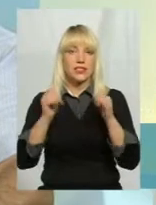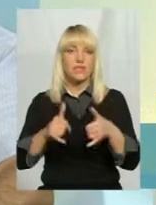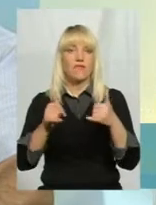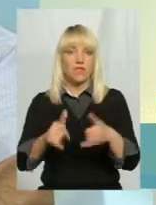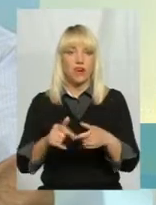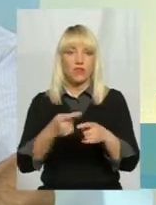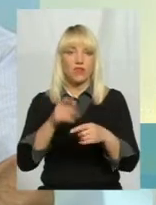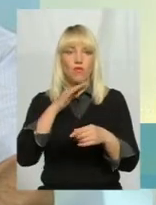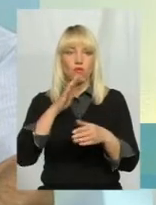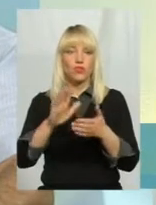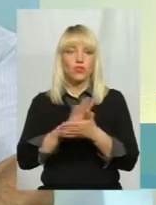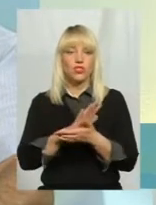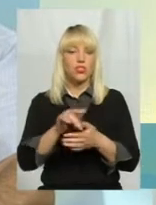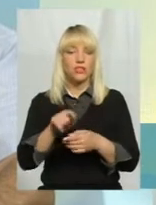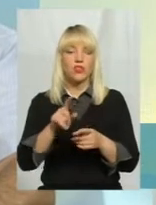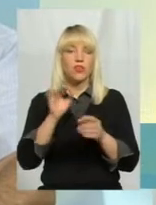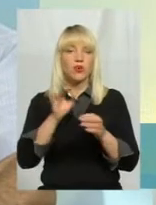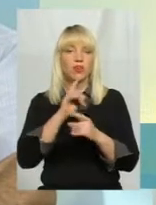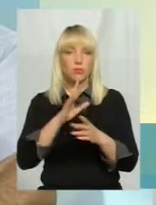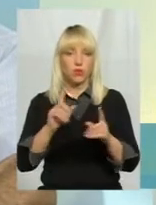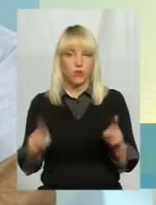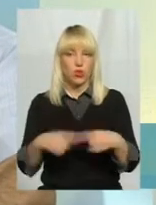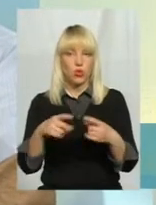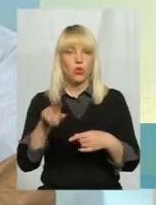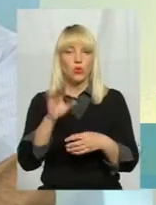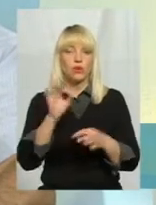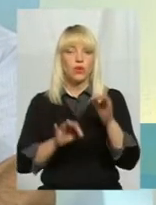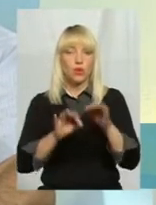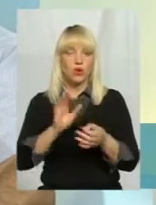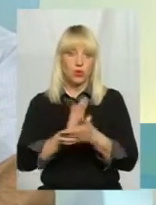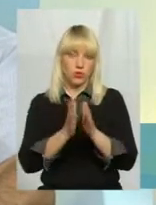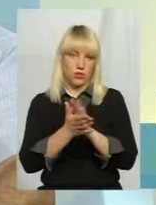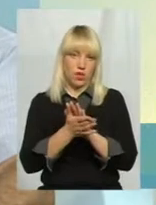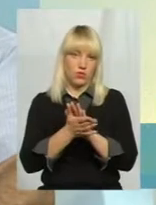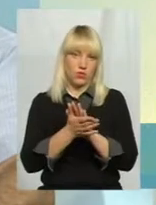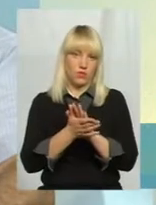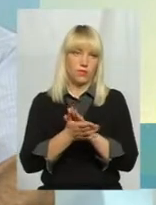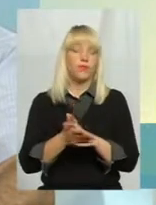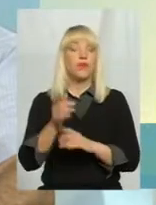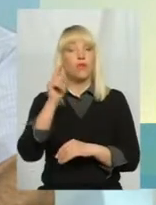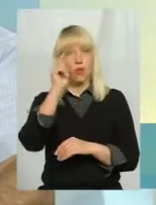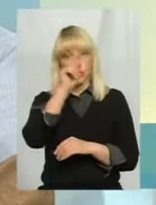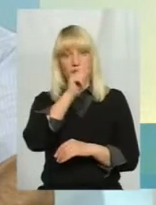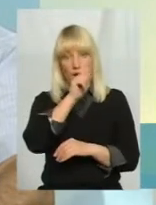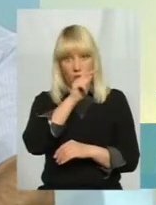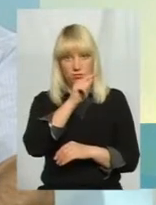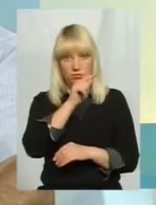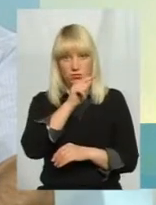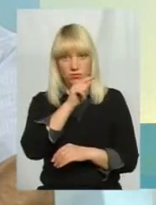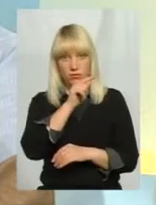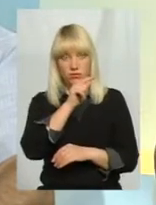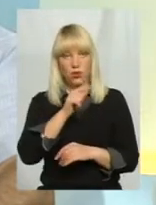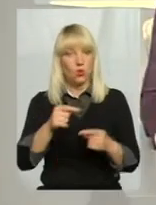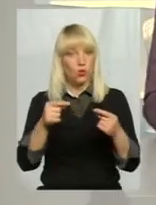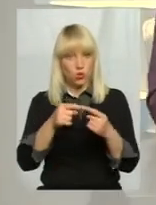вона не буде відновлена до того природного стану, який не був в природі. От. І там, от там-то точно щемить